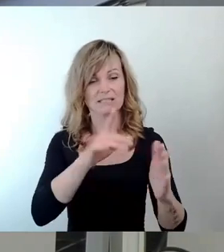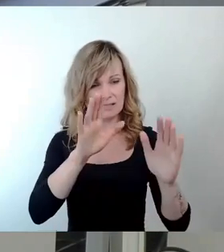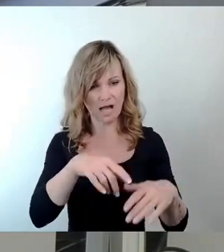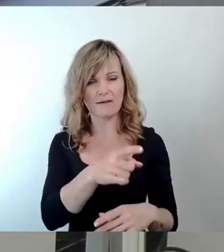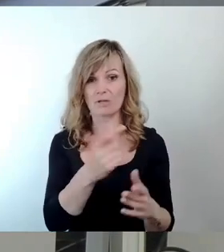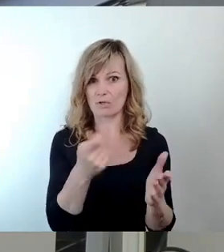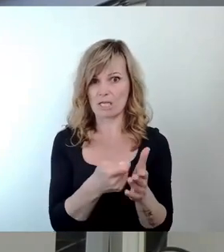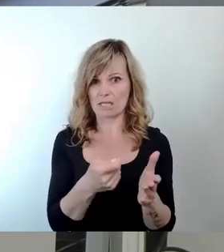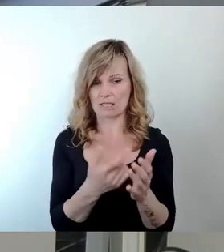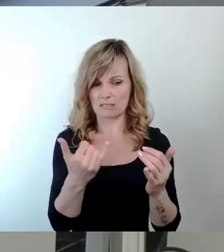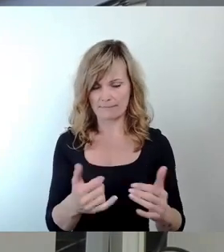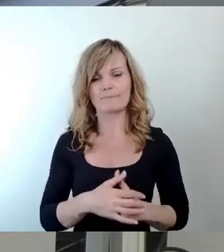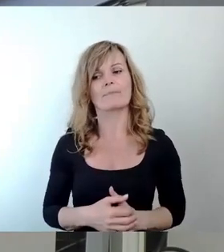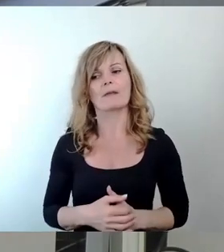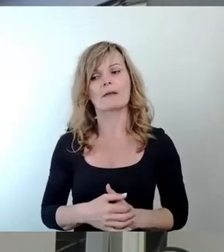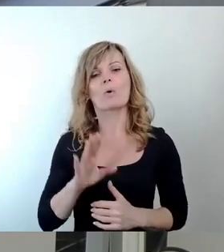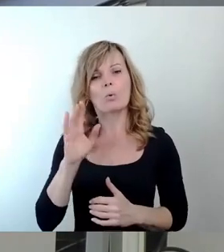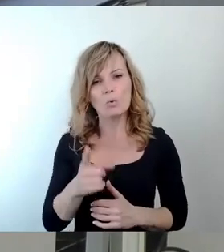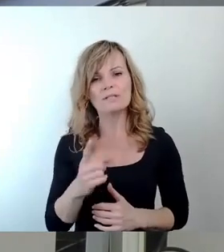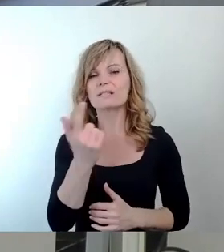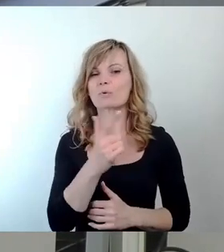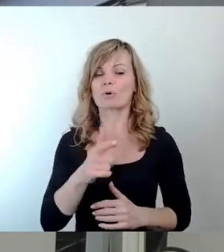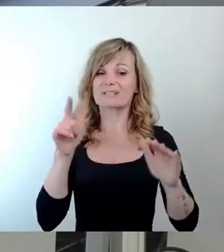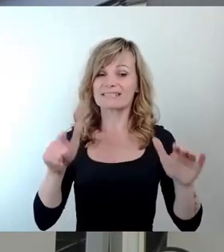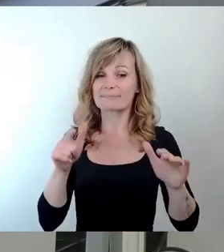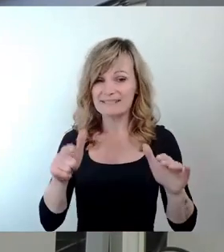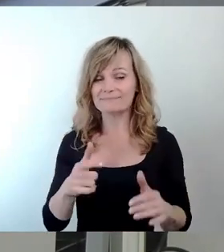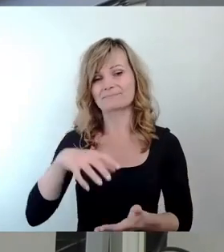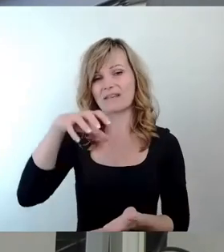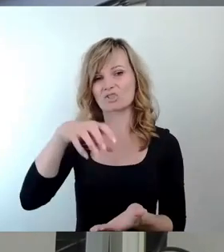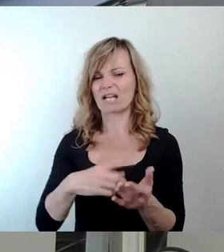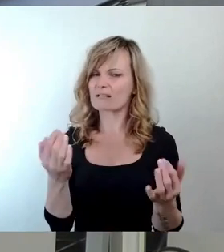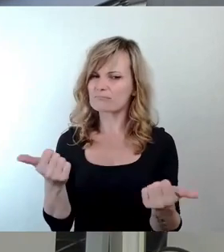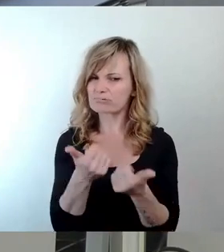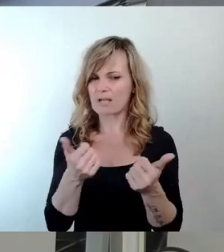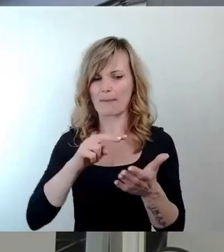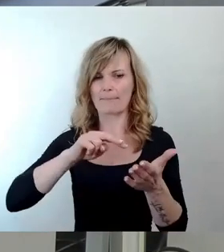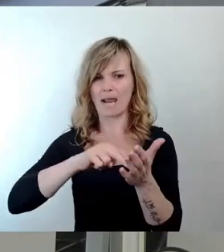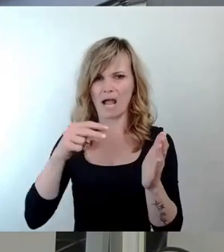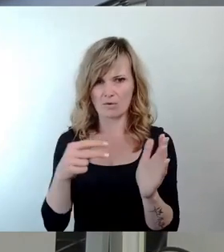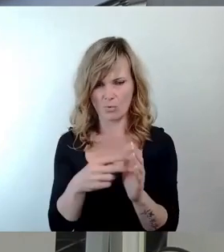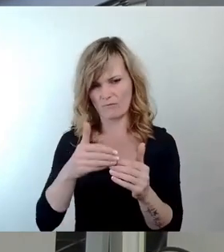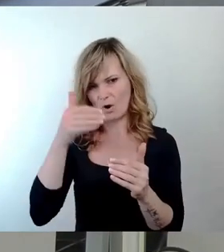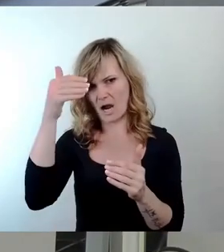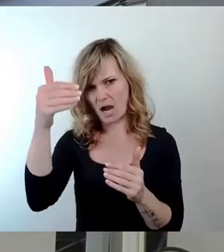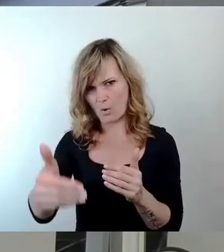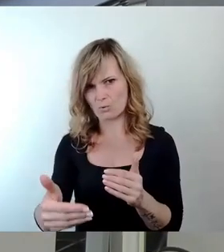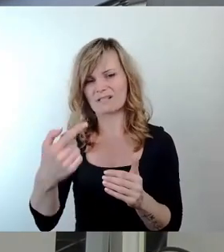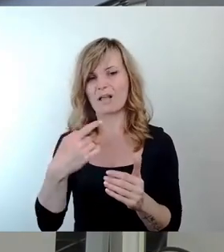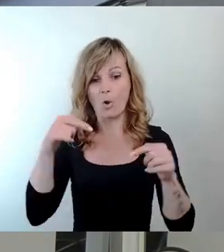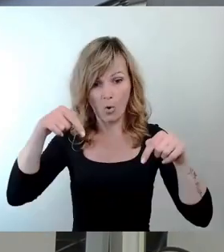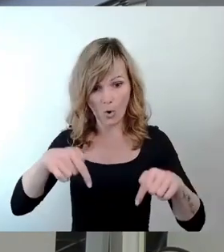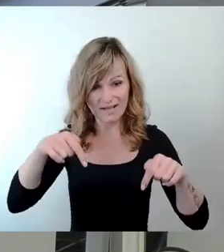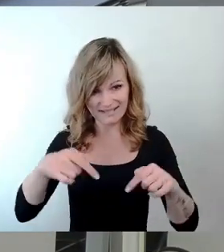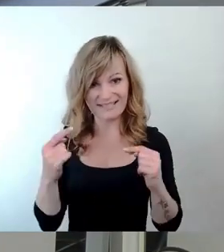es ist schon erwähnt worden, 2017 hatte die Stadt eine vorzügliche Planung in weiser Vorausschau auf die Diskussion, die wir heute ganz